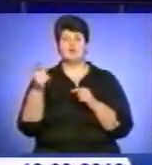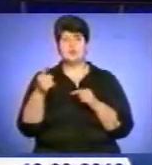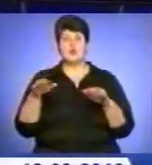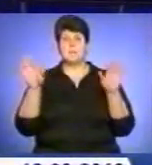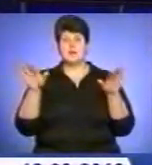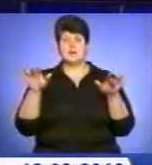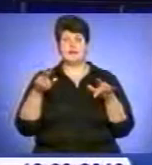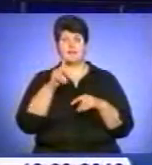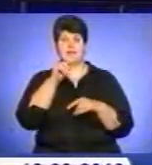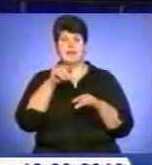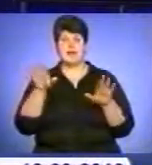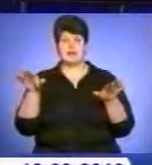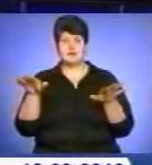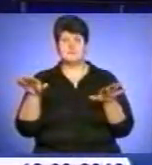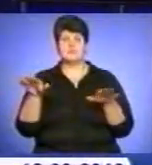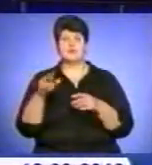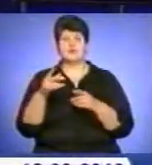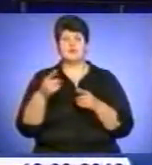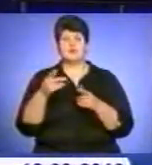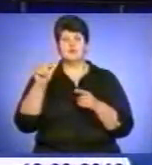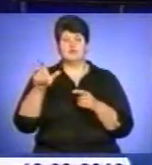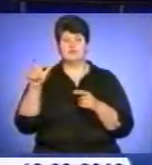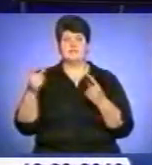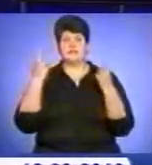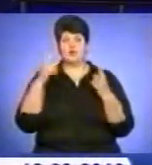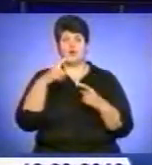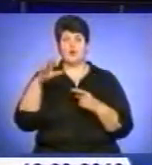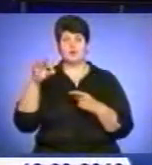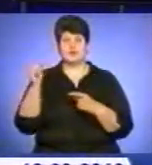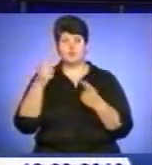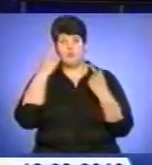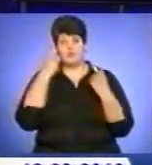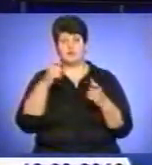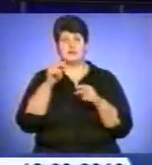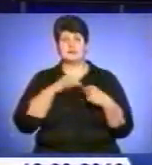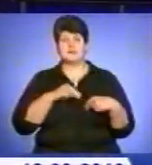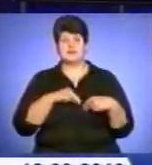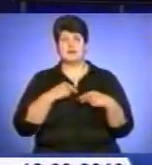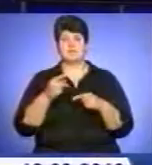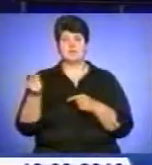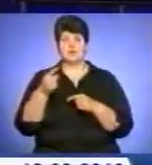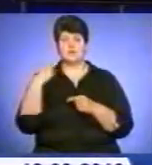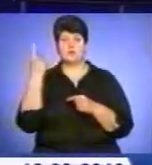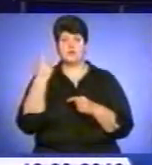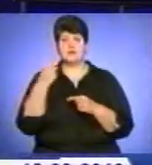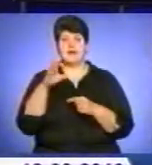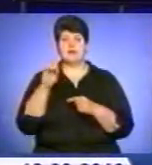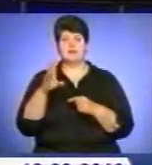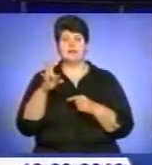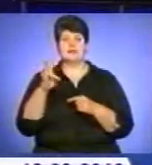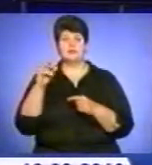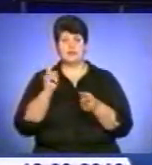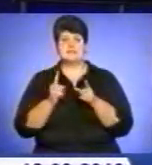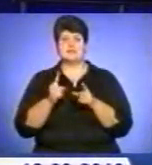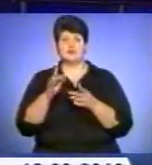прилетіли лелеки. Жителі Великого Ходачкова, що в Козівському районі, повідомили працівникам Тернопільського обласного еколого-натуралістичного